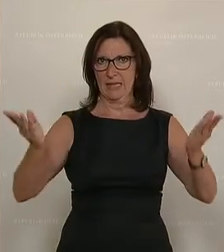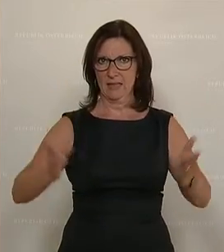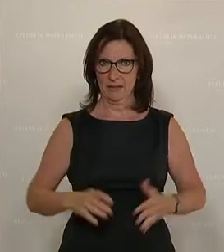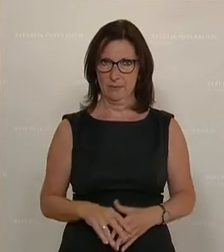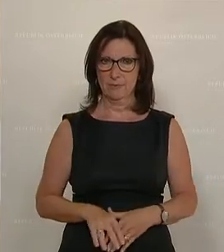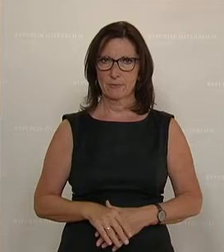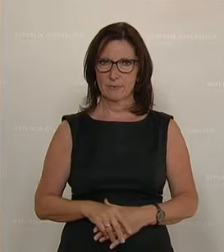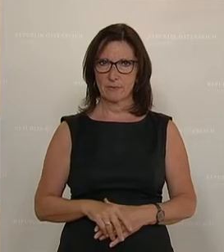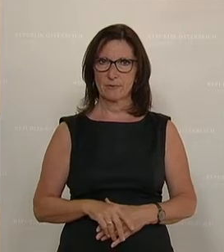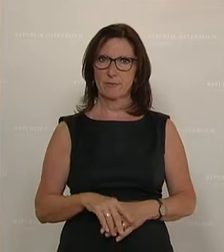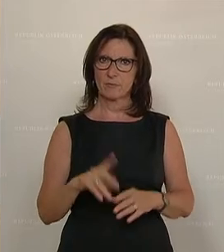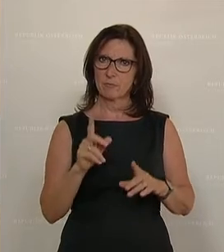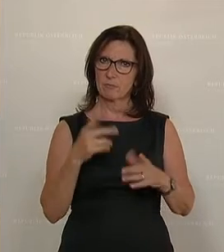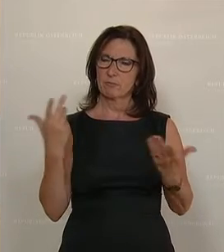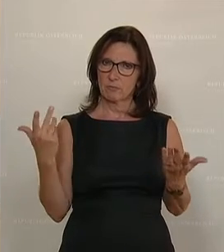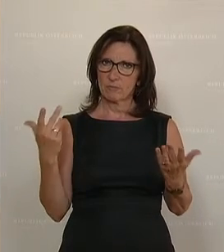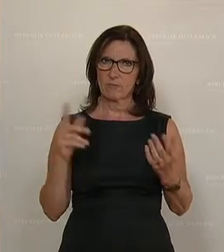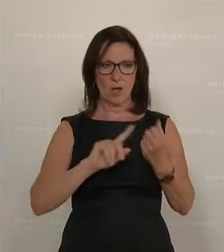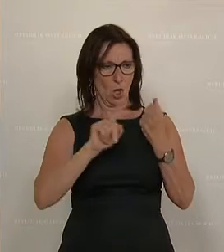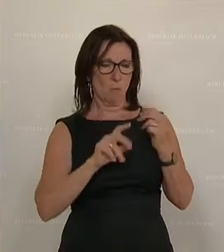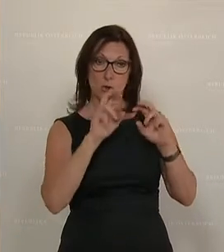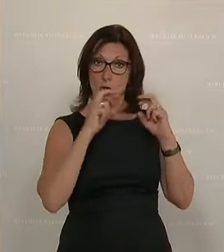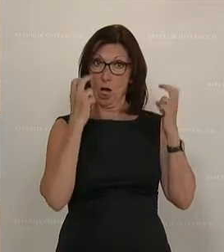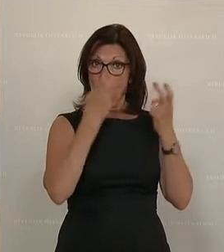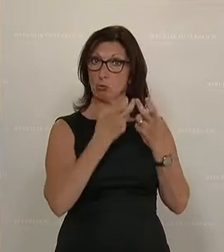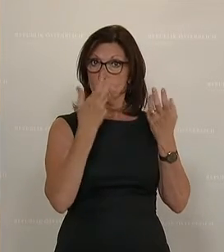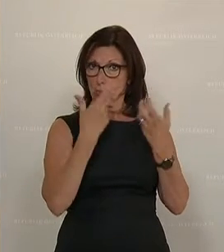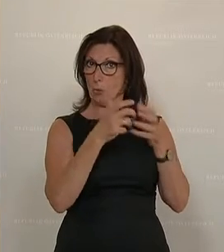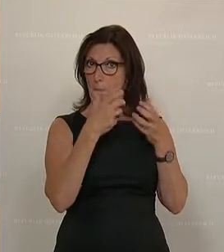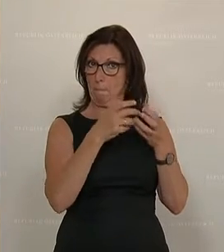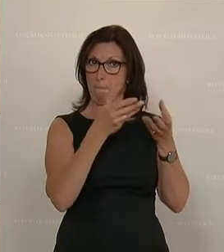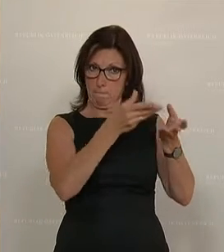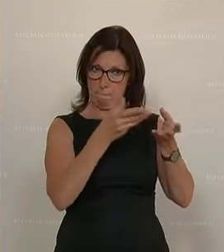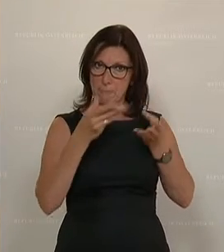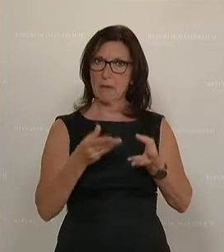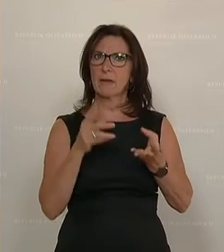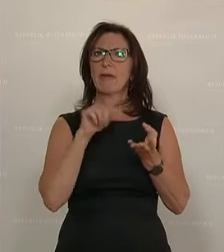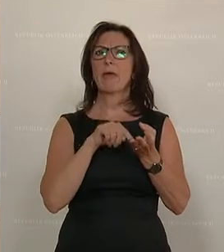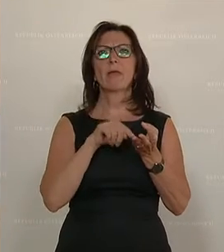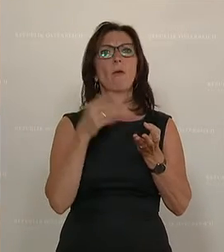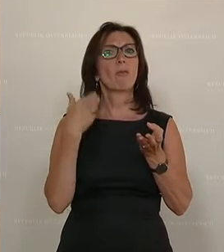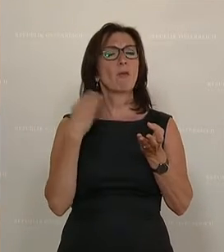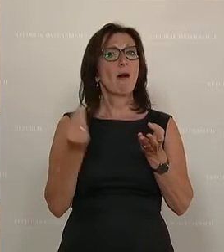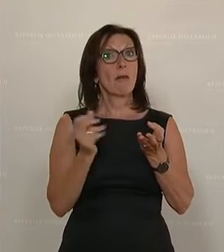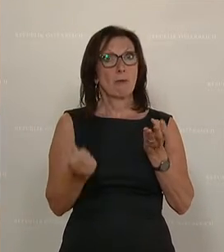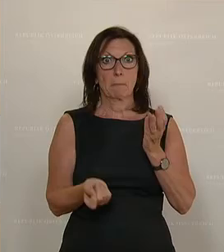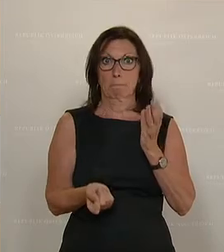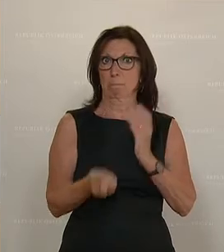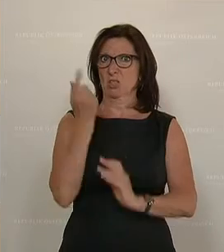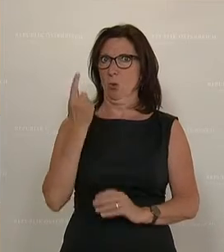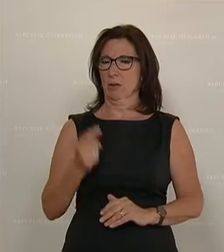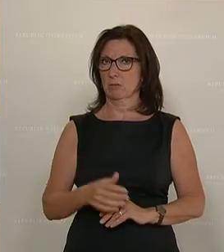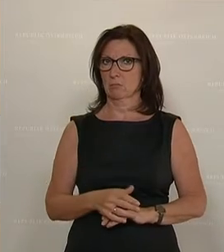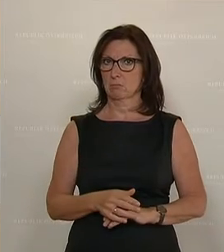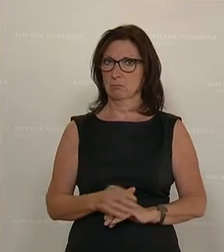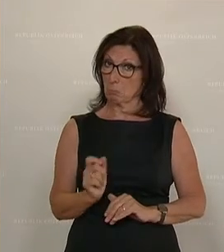Wir haben einen Bericht aus dem Budgetausschuss und da war etwas ganz besonders bemerkenswert. Es war bemerkenswert, dass